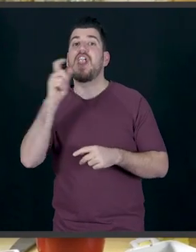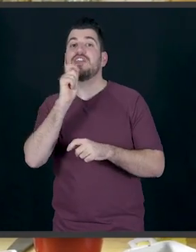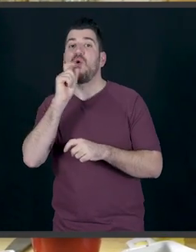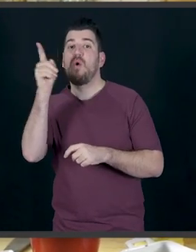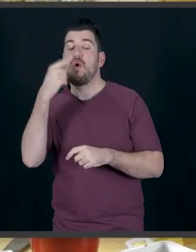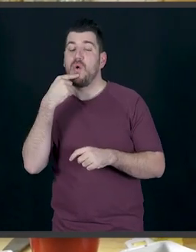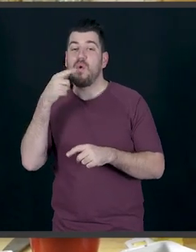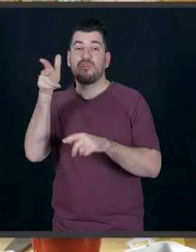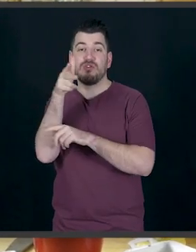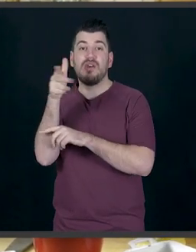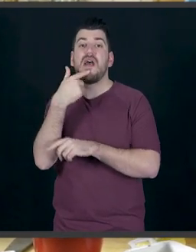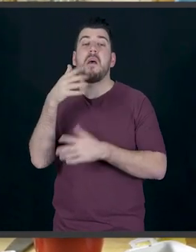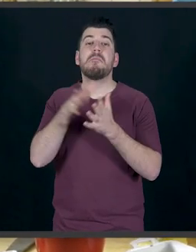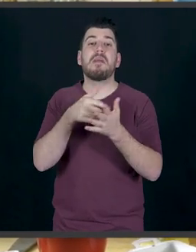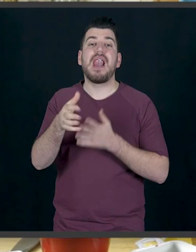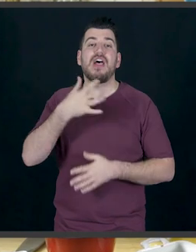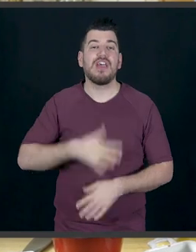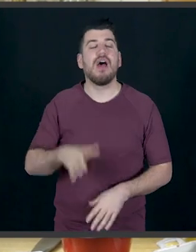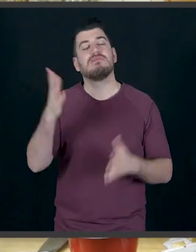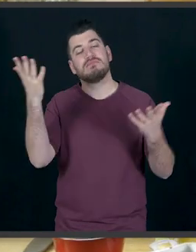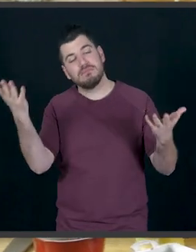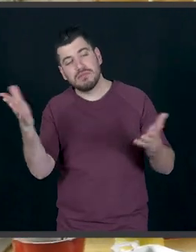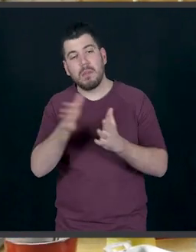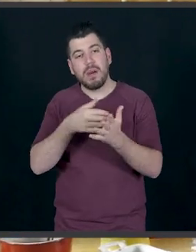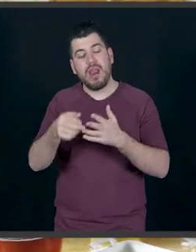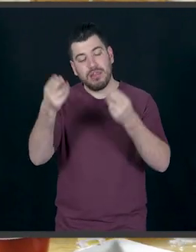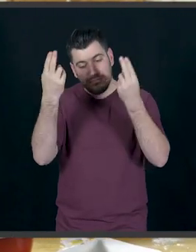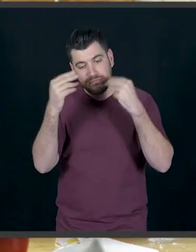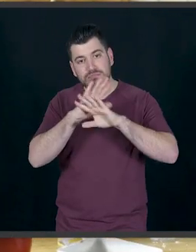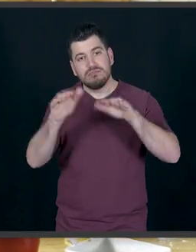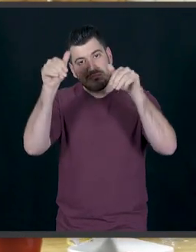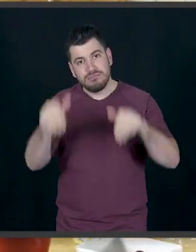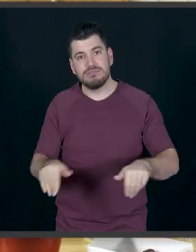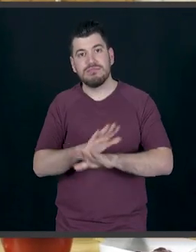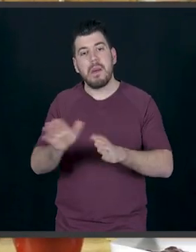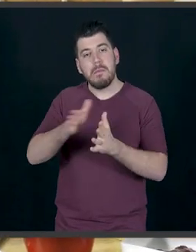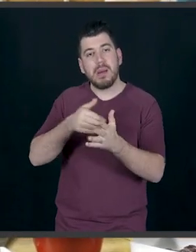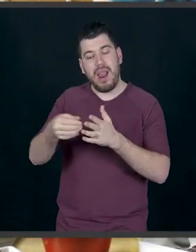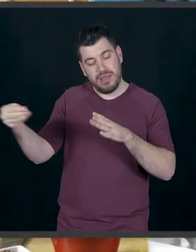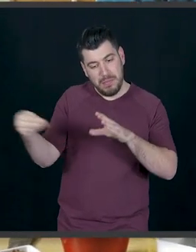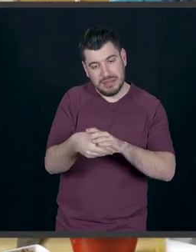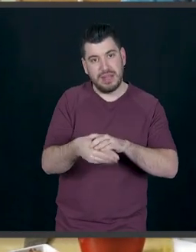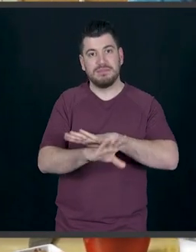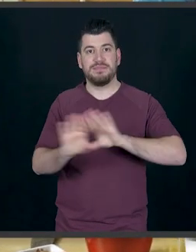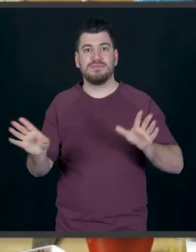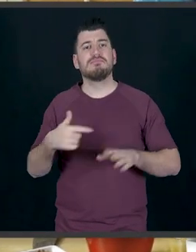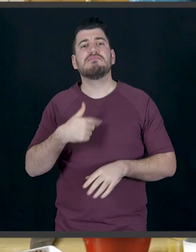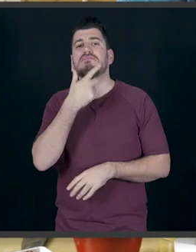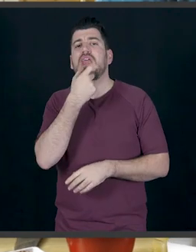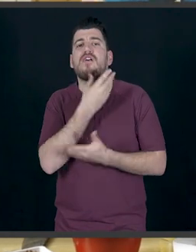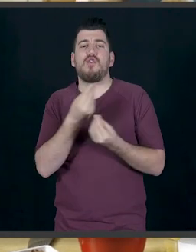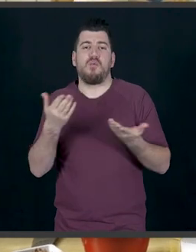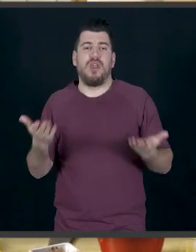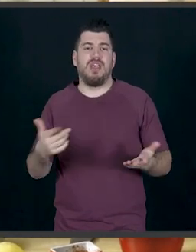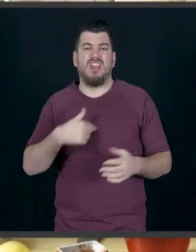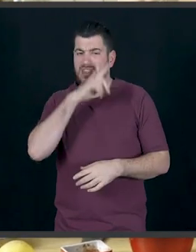Μαρμελάδα! Ωραία εντάξει. Άρα ο Λάκης θέλει μαρμελάδα. Μαρμελάδα θα βάλουμε μέσα πολύ εύκολα και δεν έχει κάτι δύσκολο. Έτσι